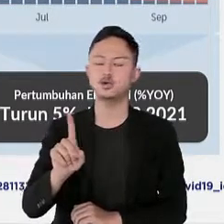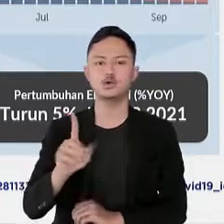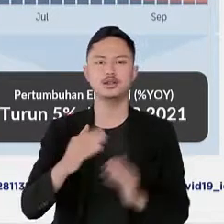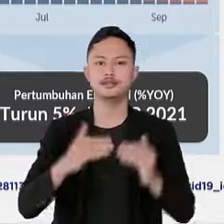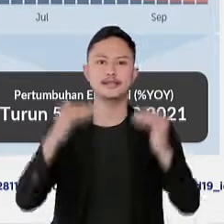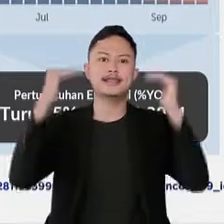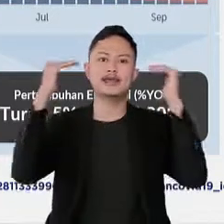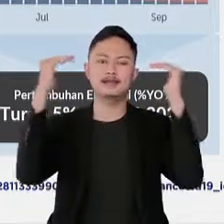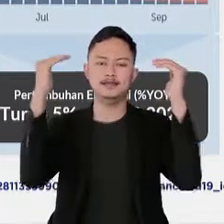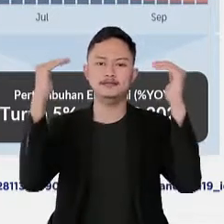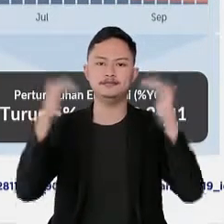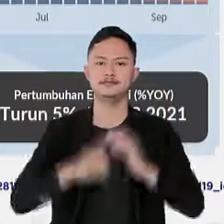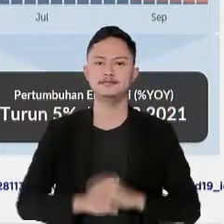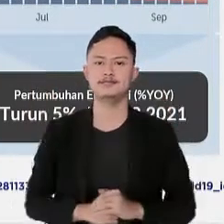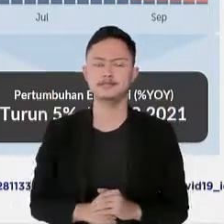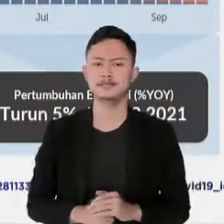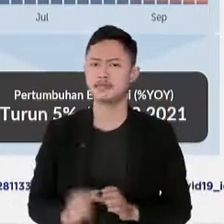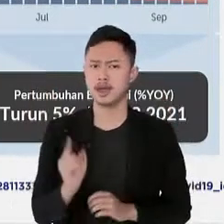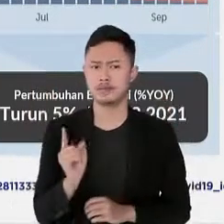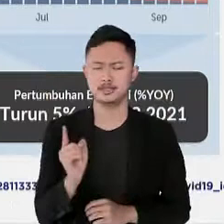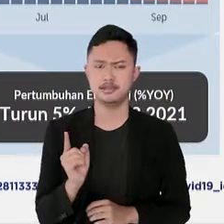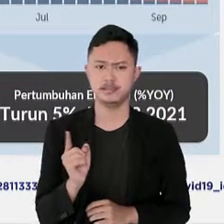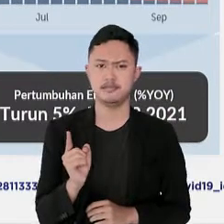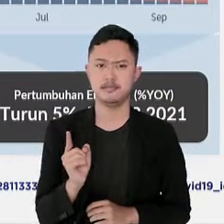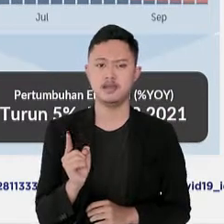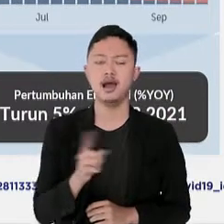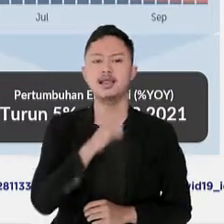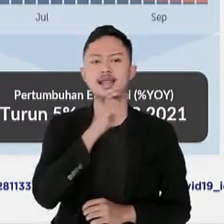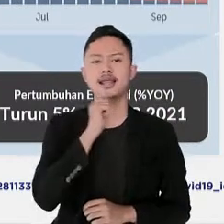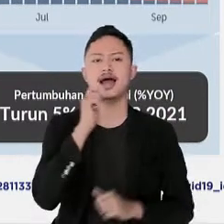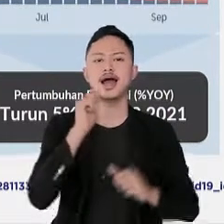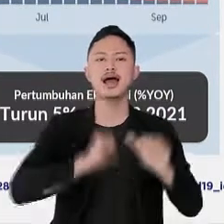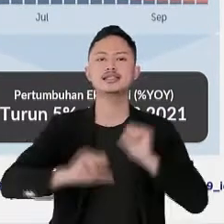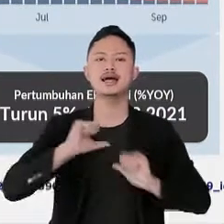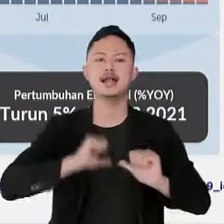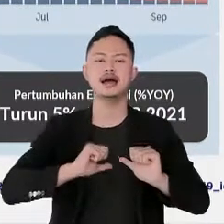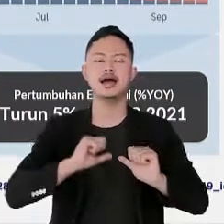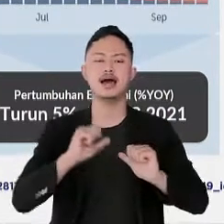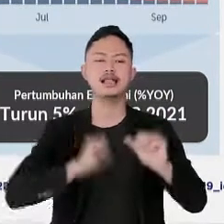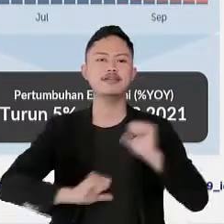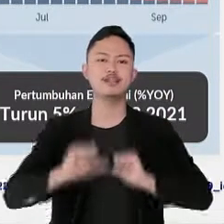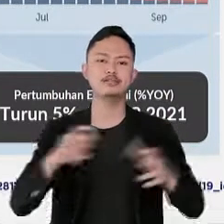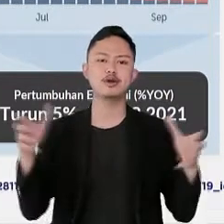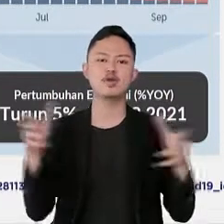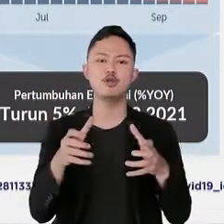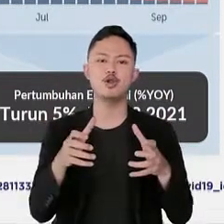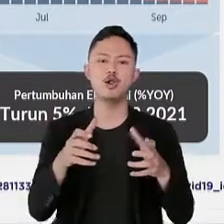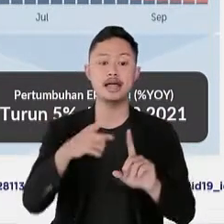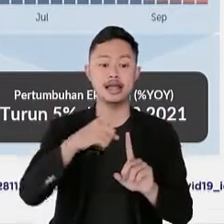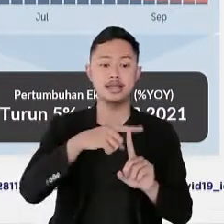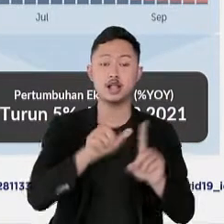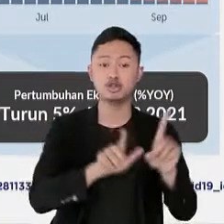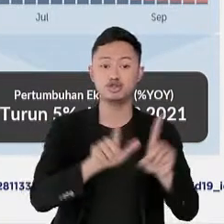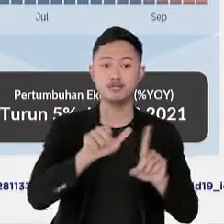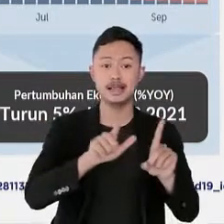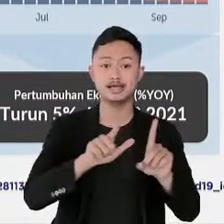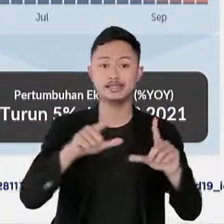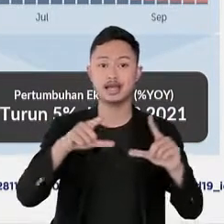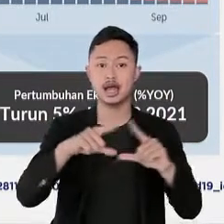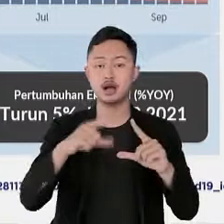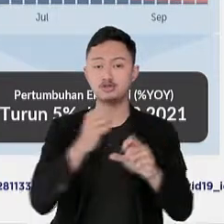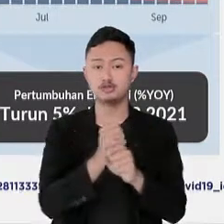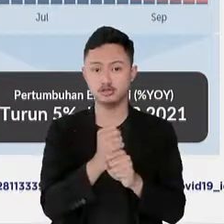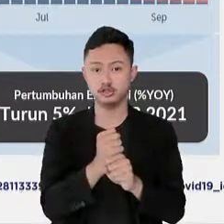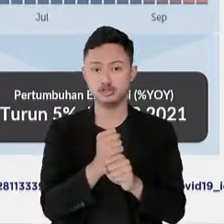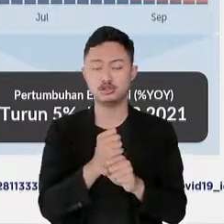kenaikan ini terjadi akibat event kolektif yang dimulai dari 17 Agustus Maulet N